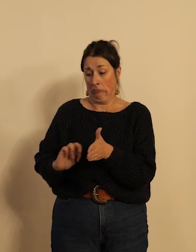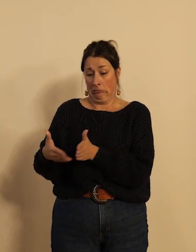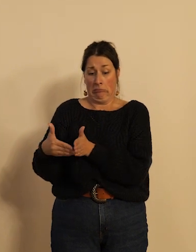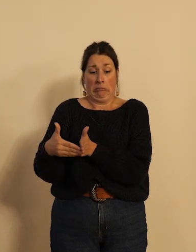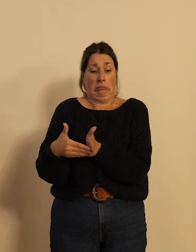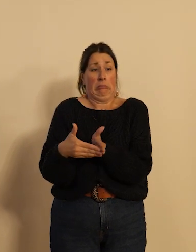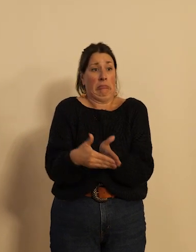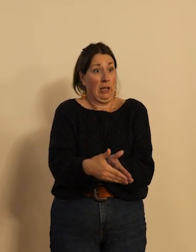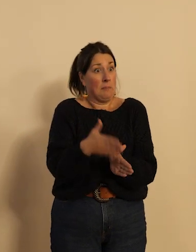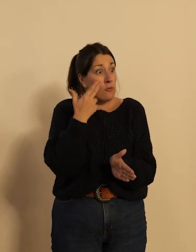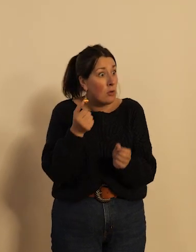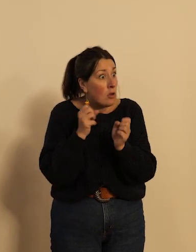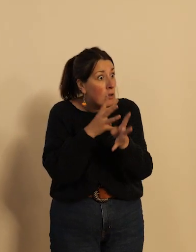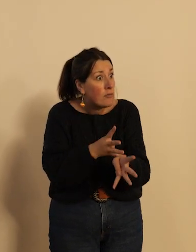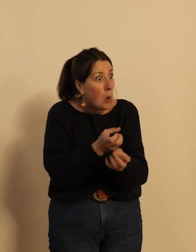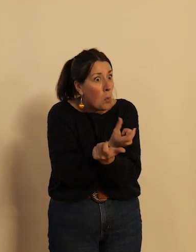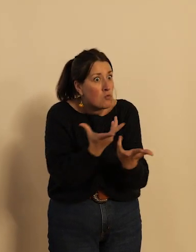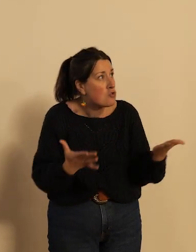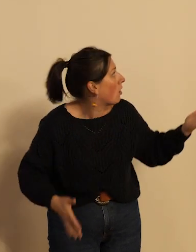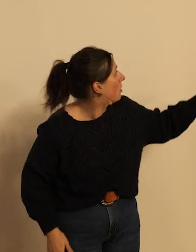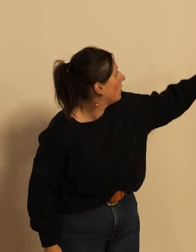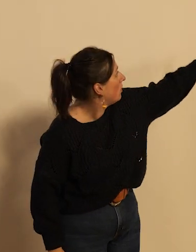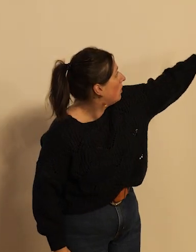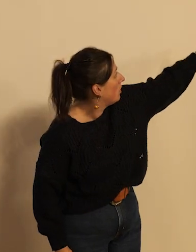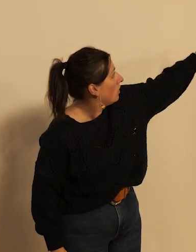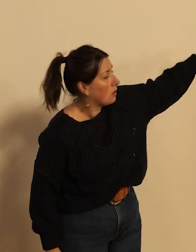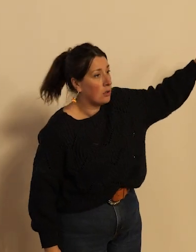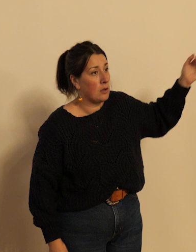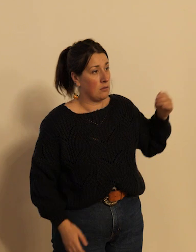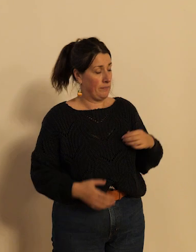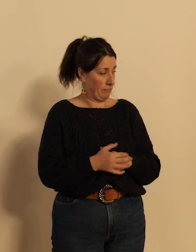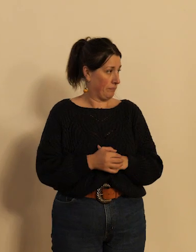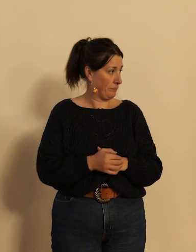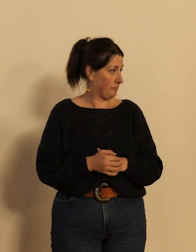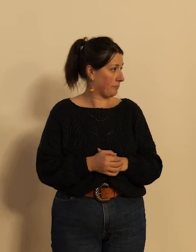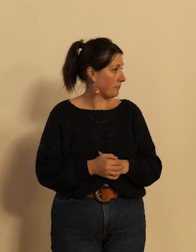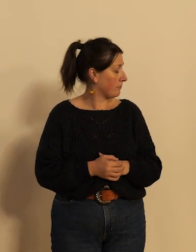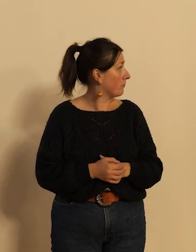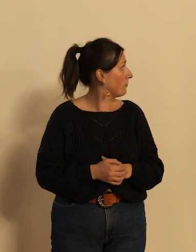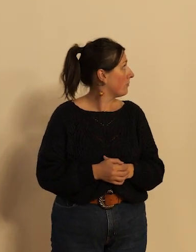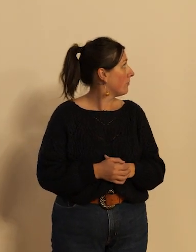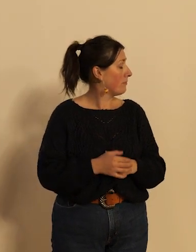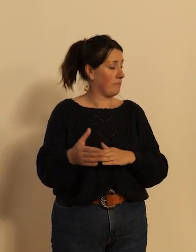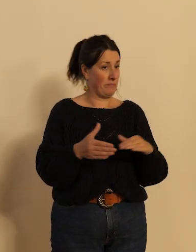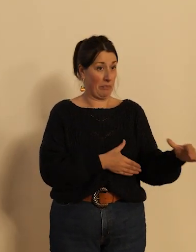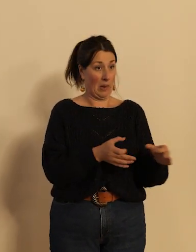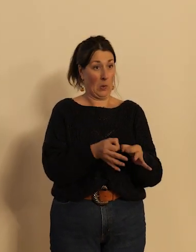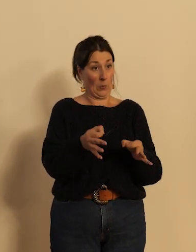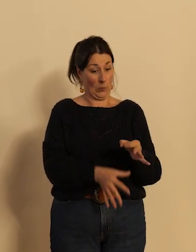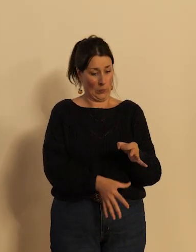bicyclettes que vous pouvez retrouver ici à nouveau sur cette vue je vais conclure